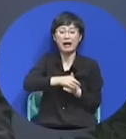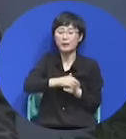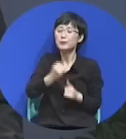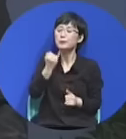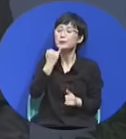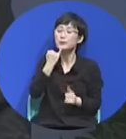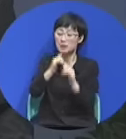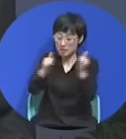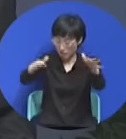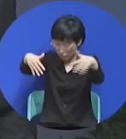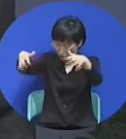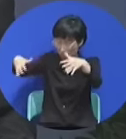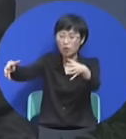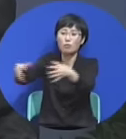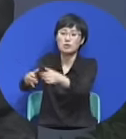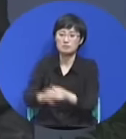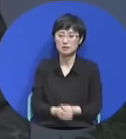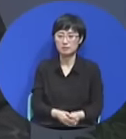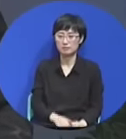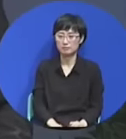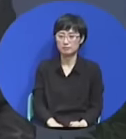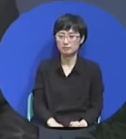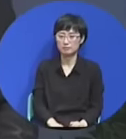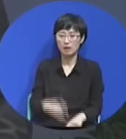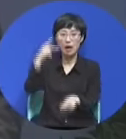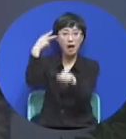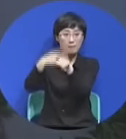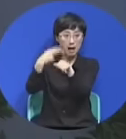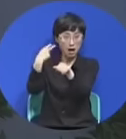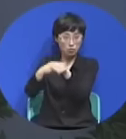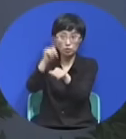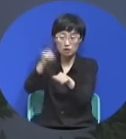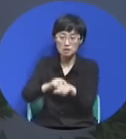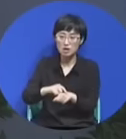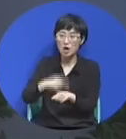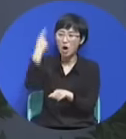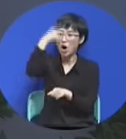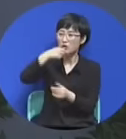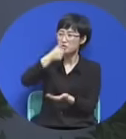하나님은 지명수배받아서 도망다니는 바울을 쓰신 거예요